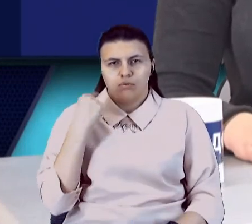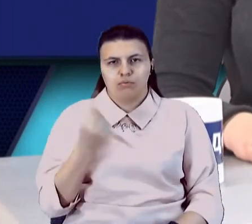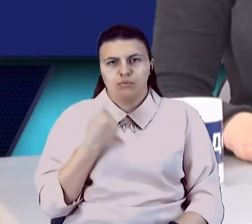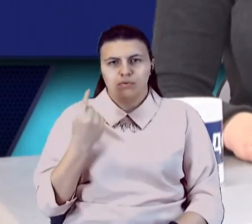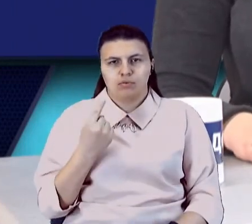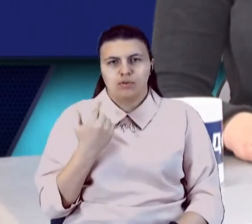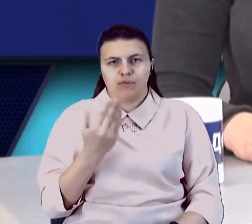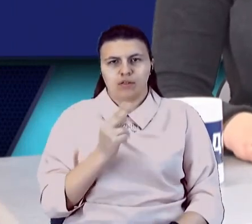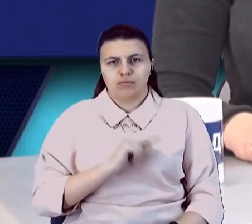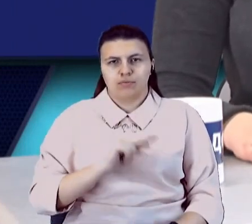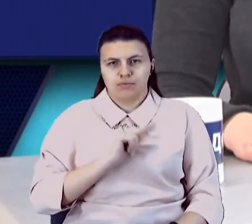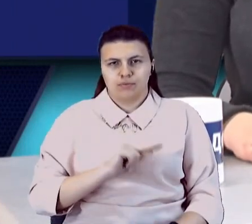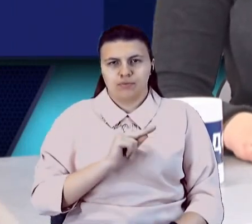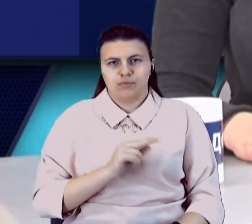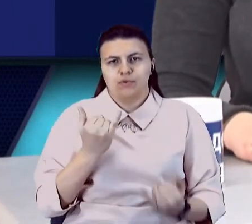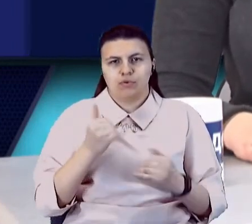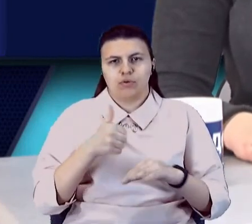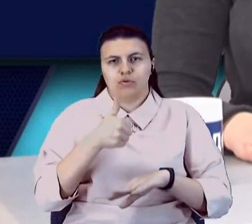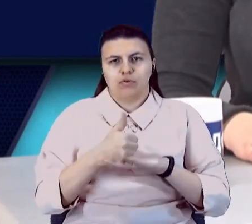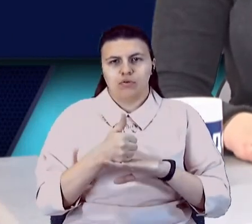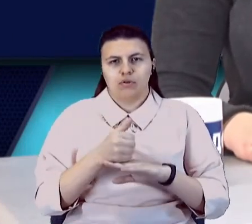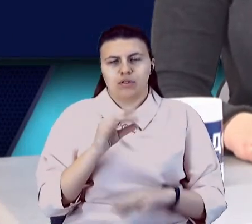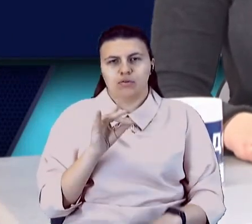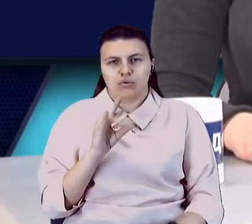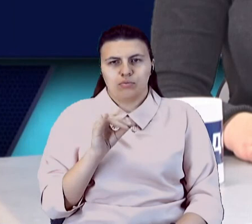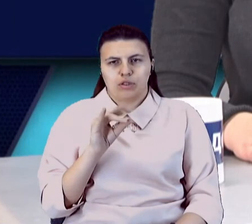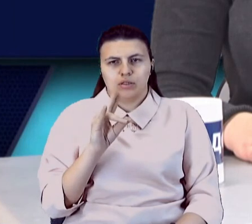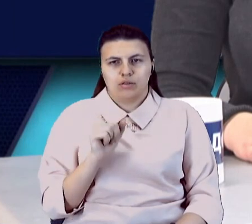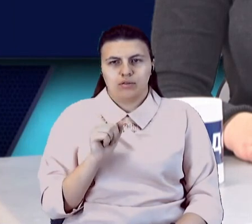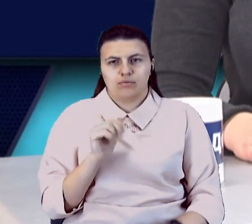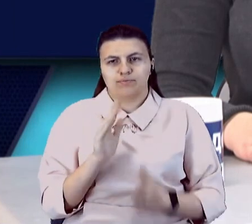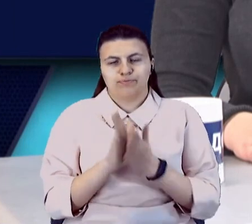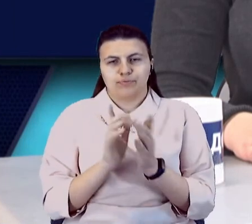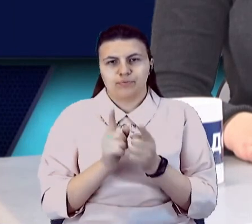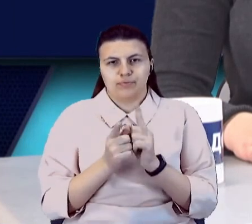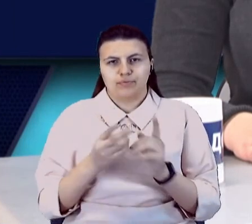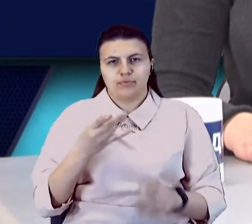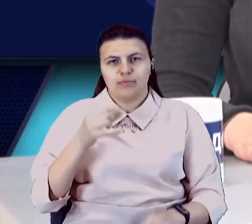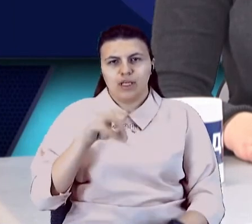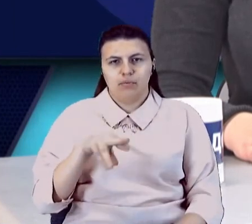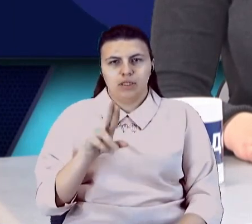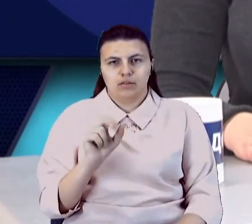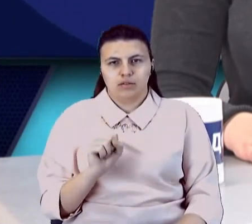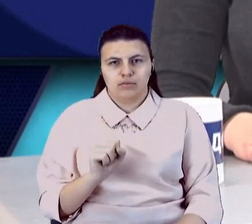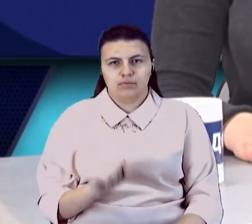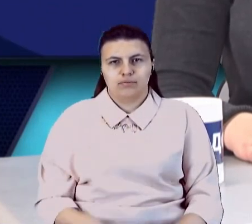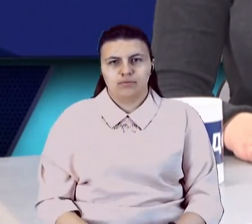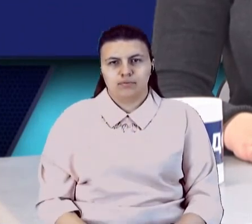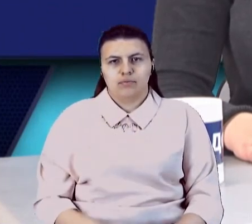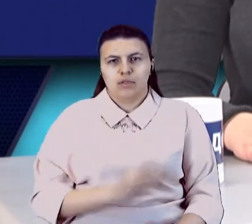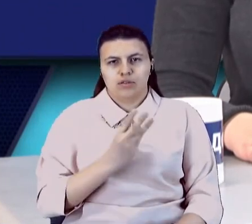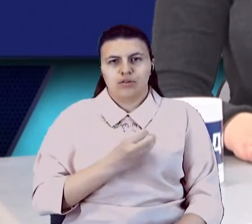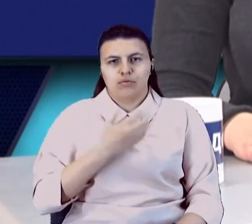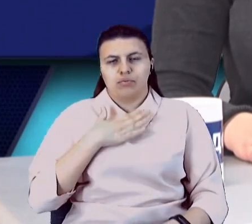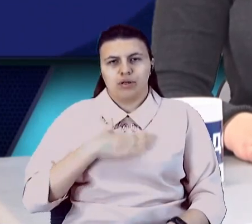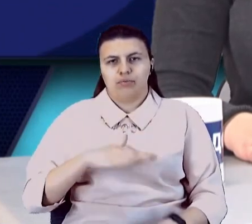вас сьогодні в проєкті «Сьогодні головний» працювала Діана Соботіна, сурдопереклад здійснювала Наталія Маленко. Я бажаю вам приємного